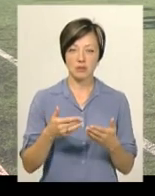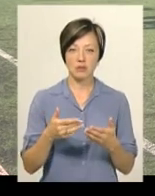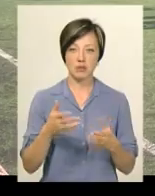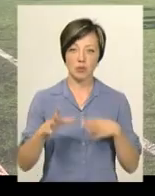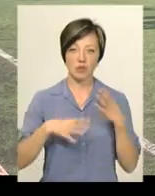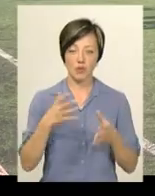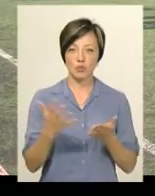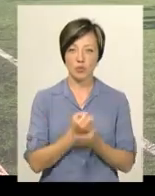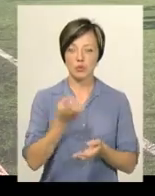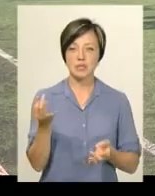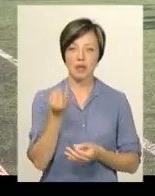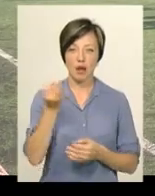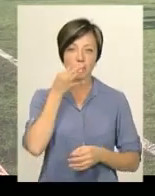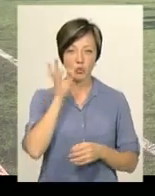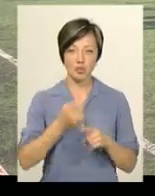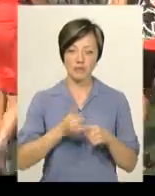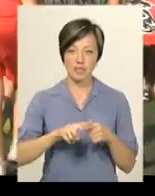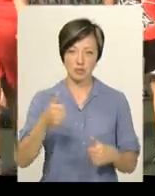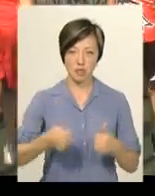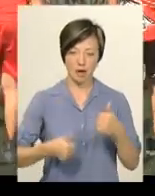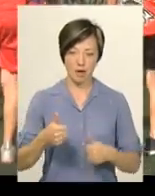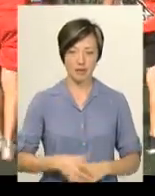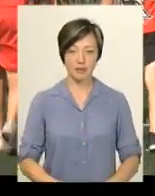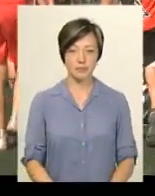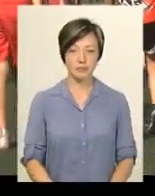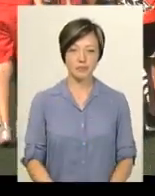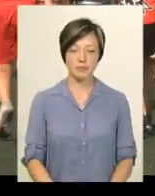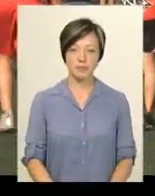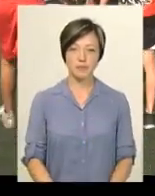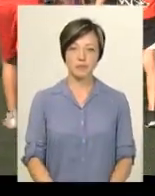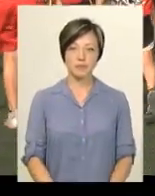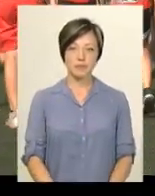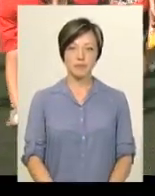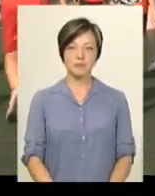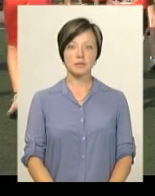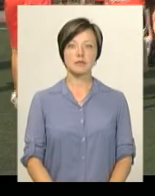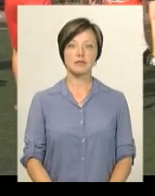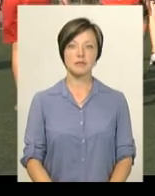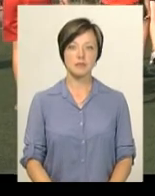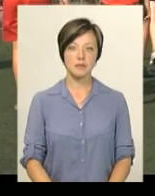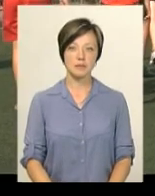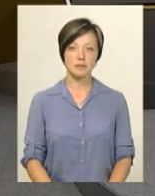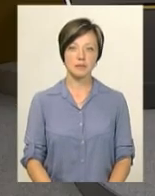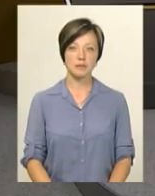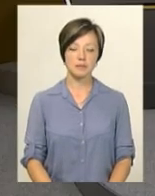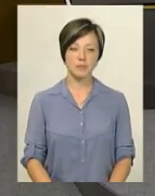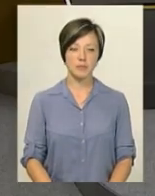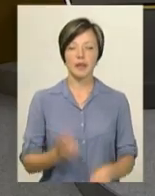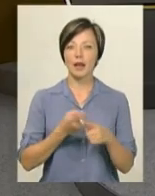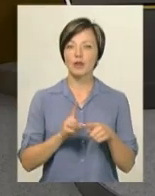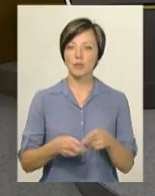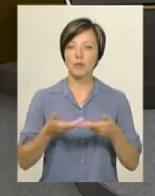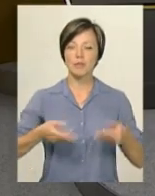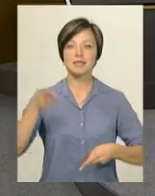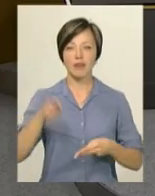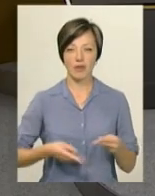здобули досить цікавий досвід в цих змаганнях». Ярослава Антошевський, Іван Мовчан. Новини «Поділя Центр». На цьому ми